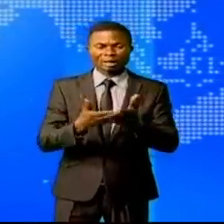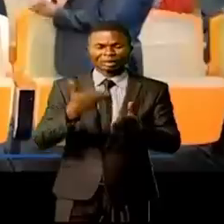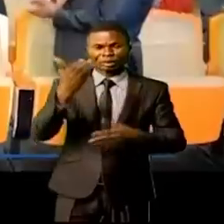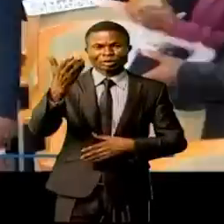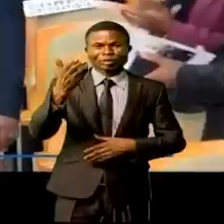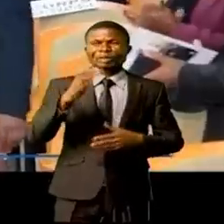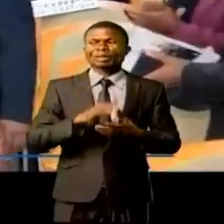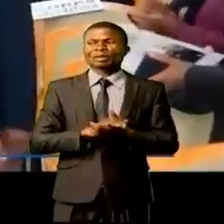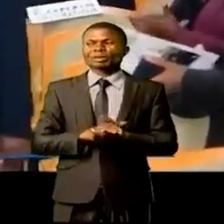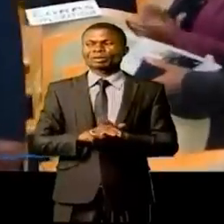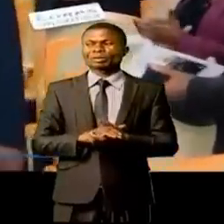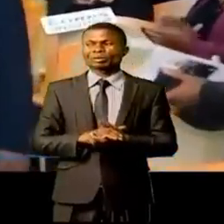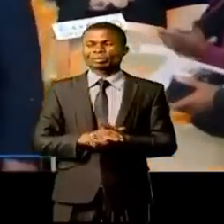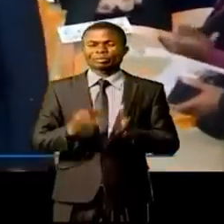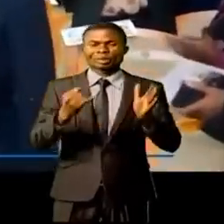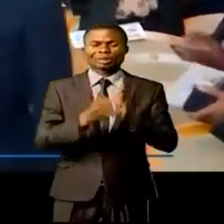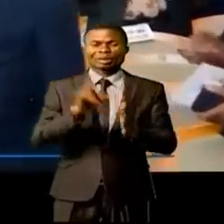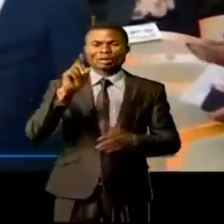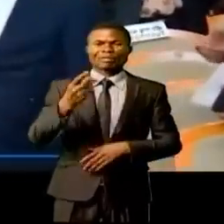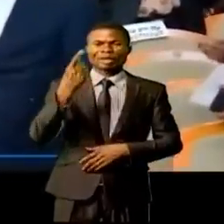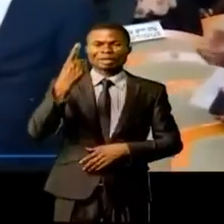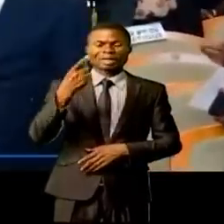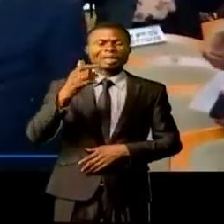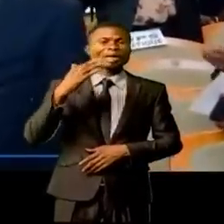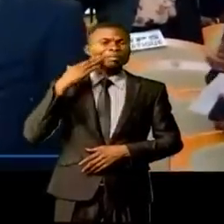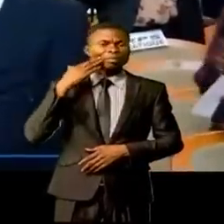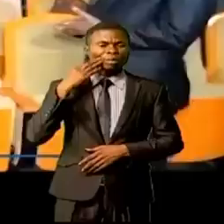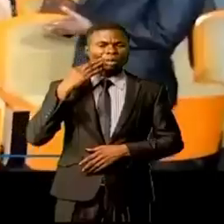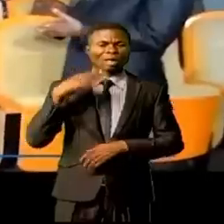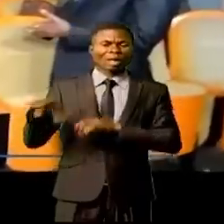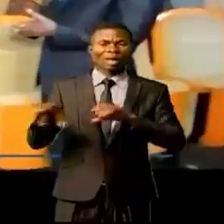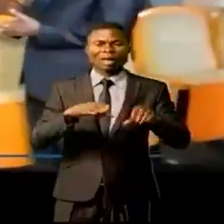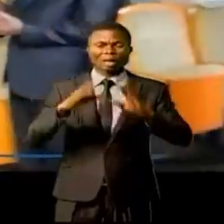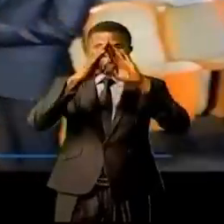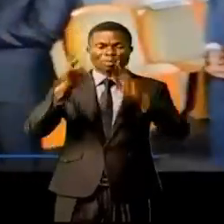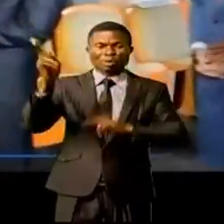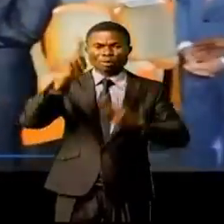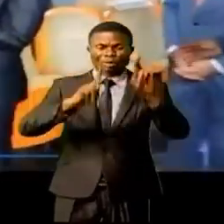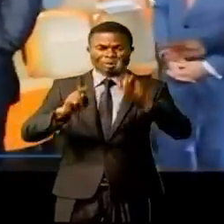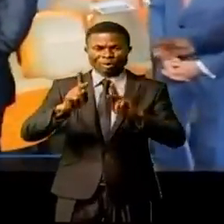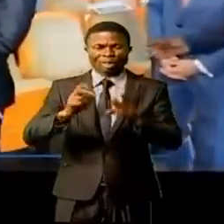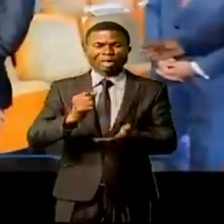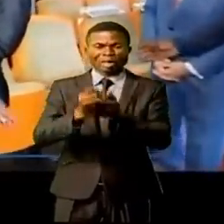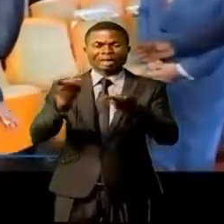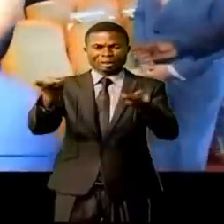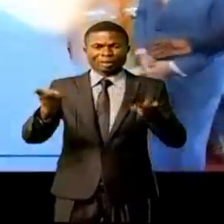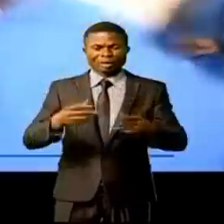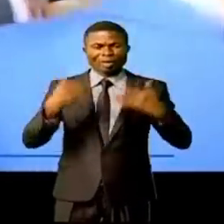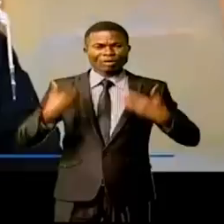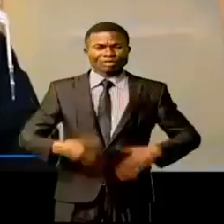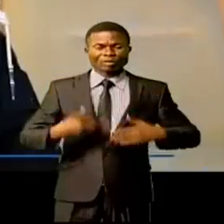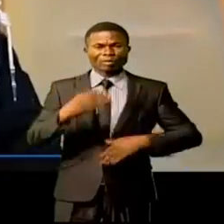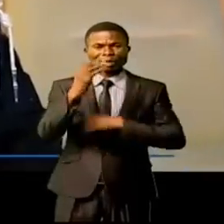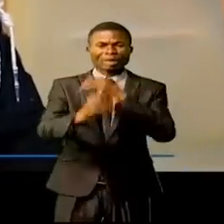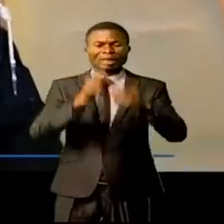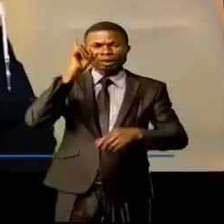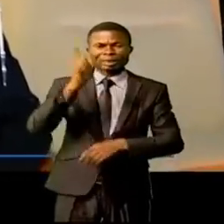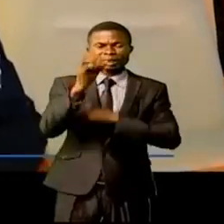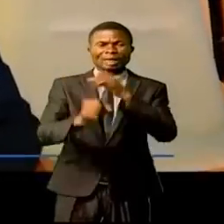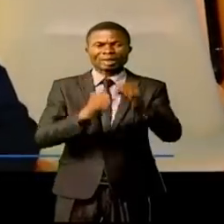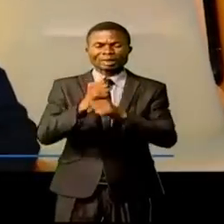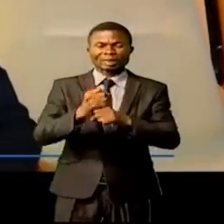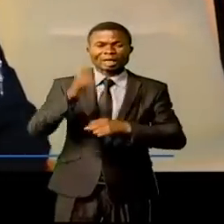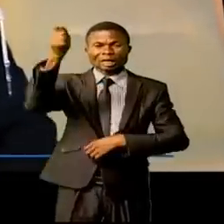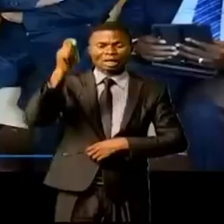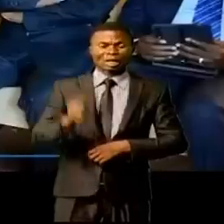Ce samedi 21 mai, la salle de spectacle du Palais du Peuple a servi de cadre pour célébrer les cent ans du caporal Albert